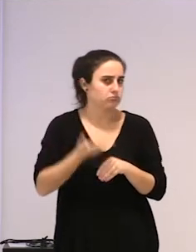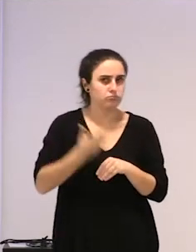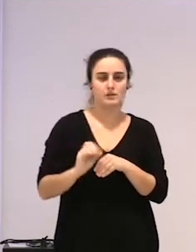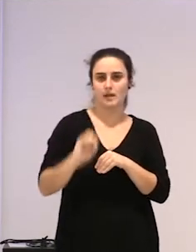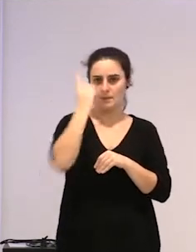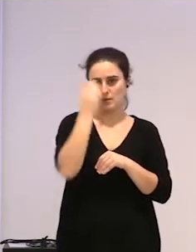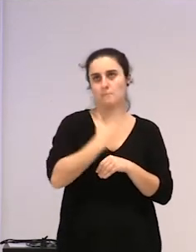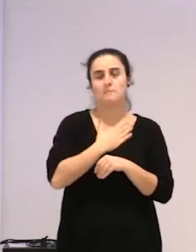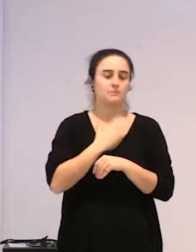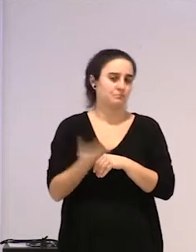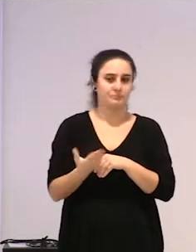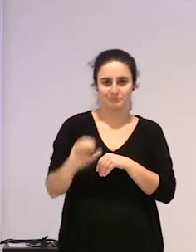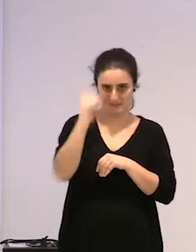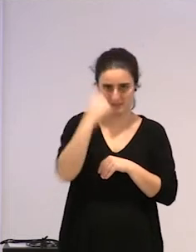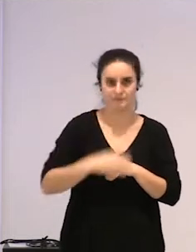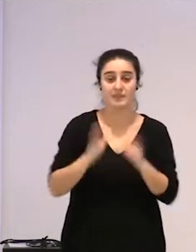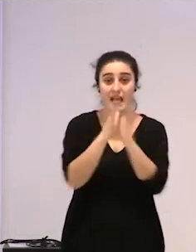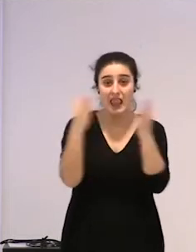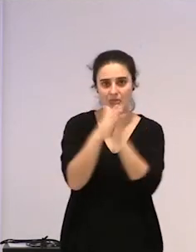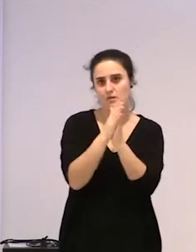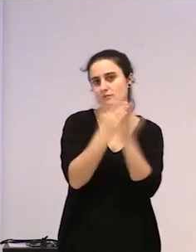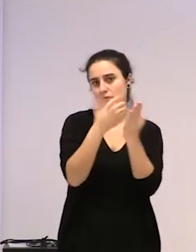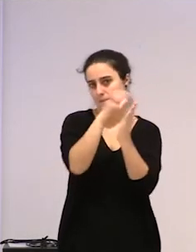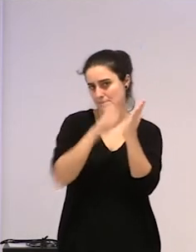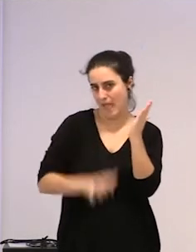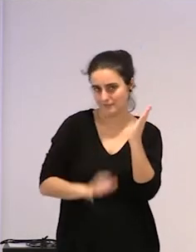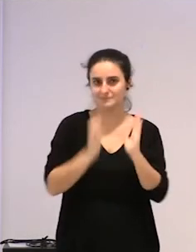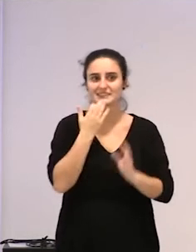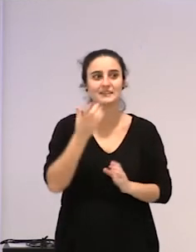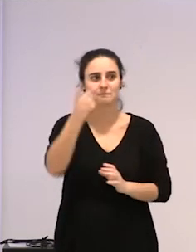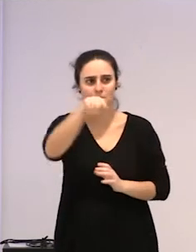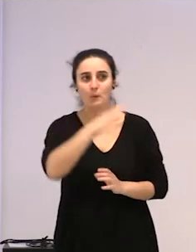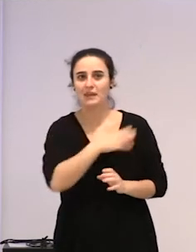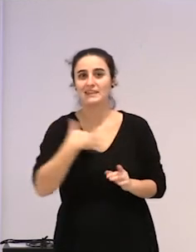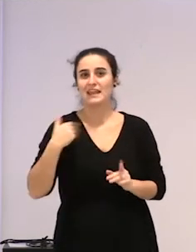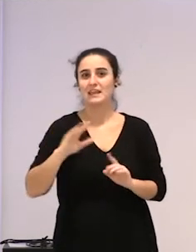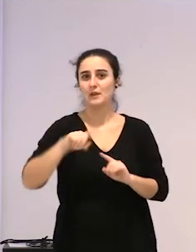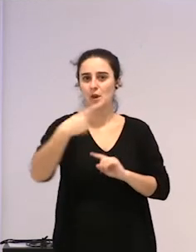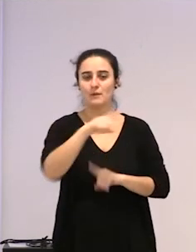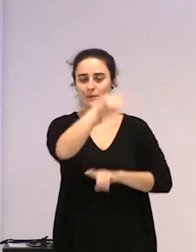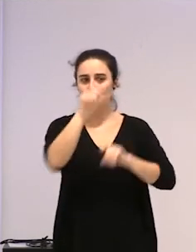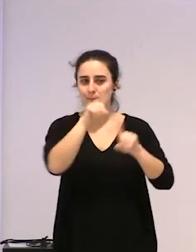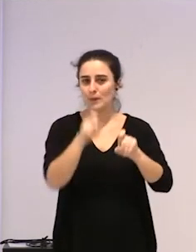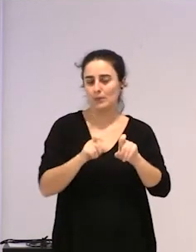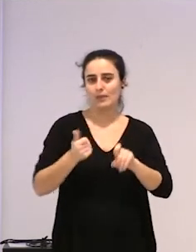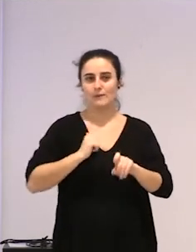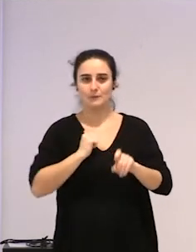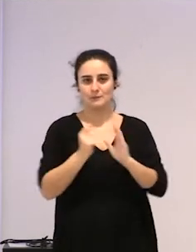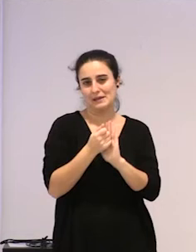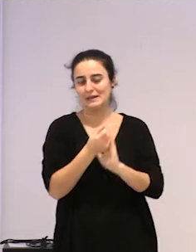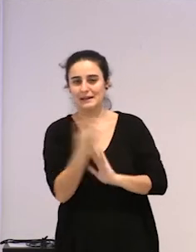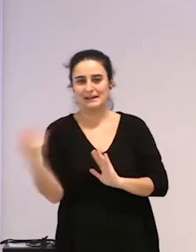marratu nahi izan dudana. Liburuan gehiago dago, gero, ba, nahi baduzu, galderetara kutziko dute gainontzekoa, edo,